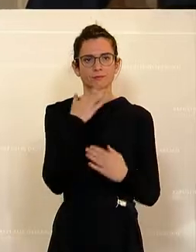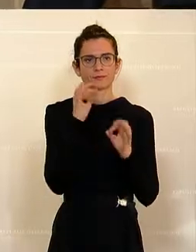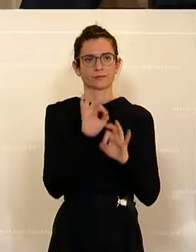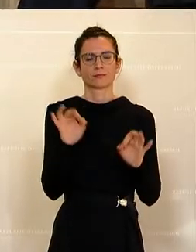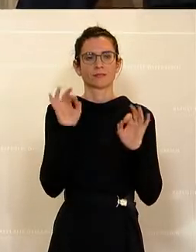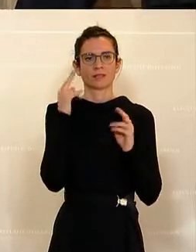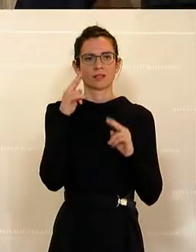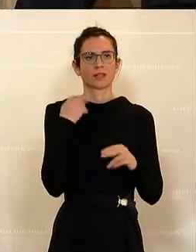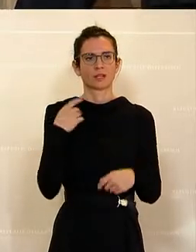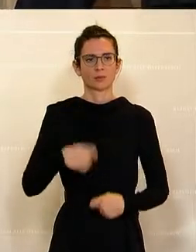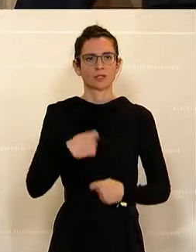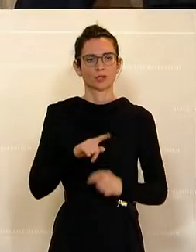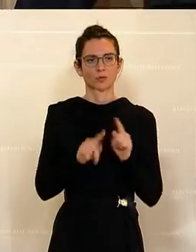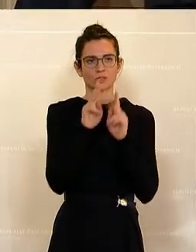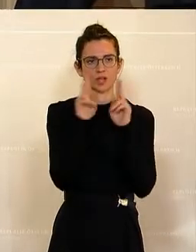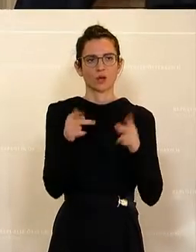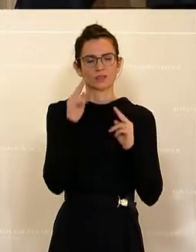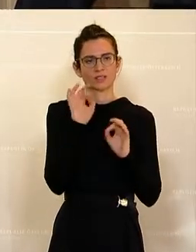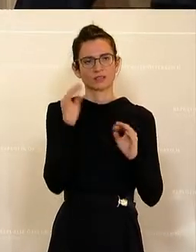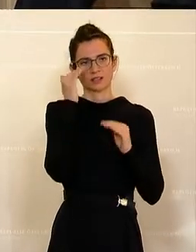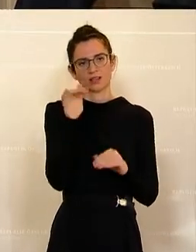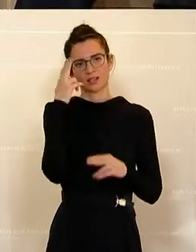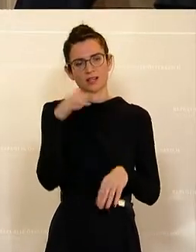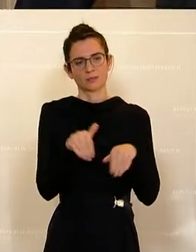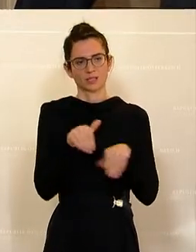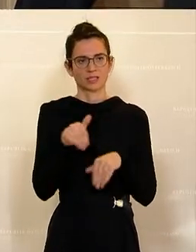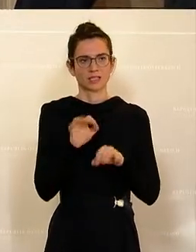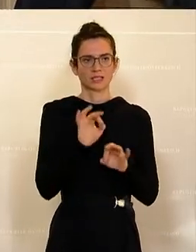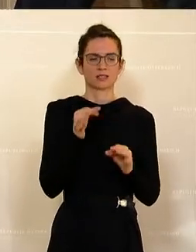gegenüber MitarbeiterInnen zu zeigen, gibt es wieder die Möglichkeit steuerfreier Weihnachtsgutscheine.